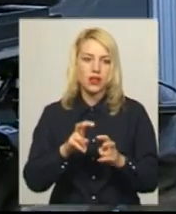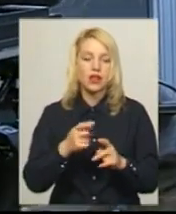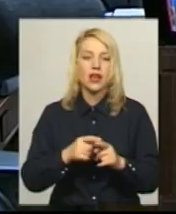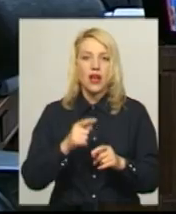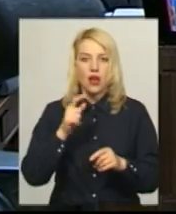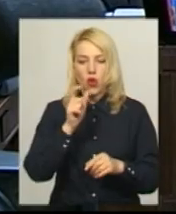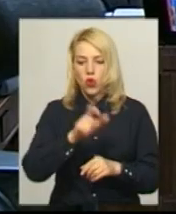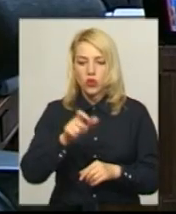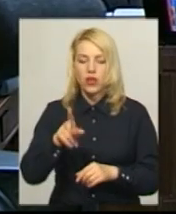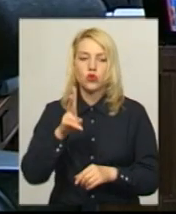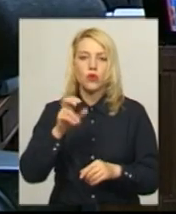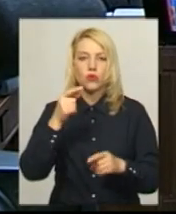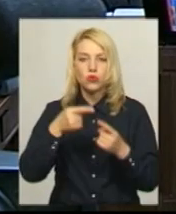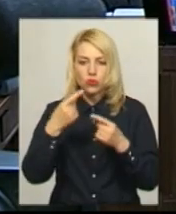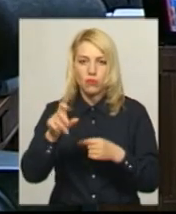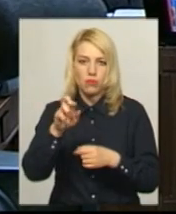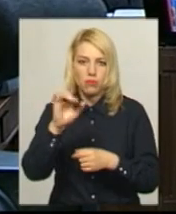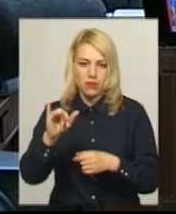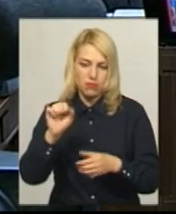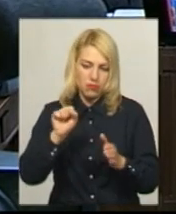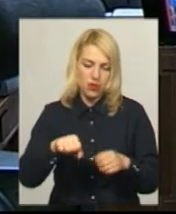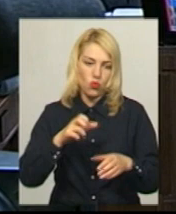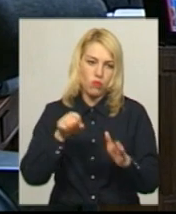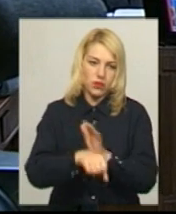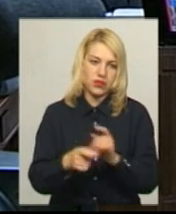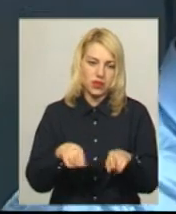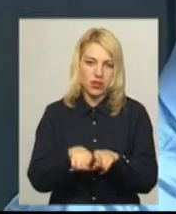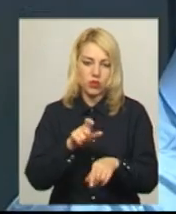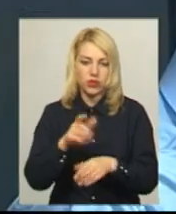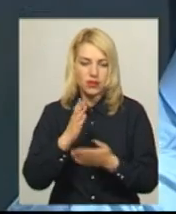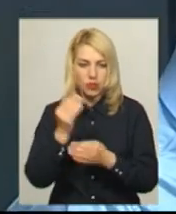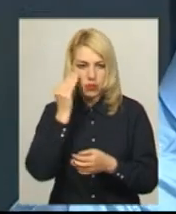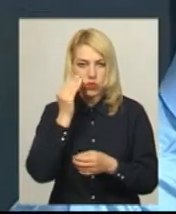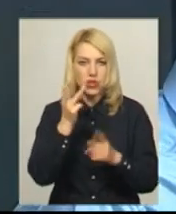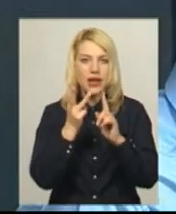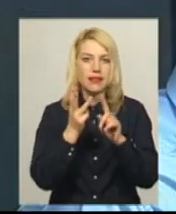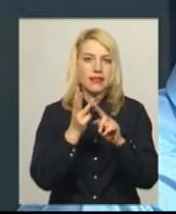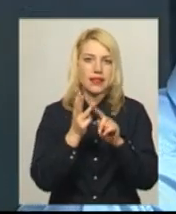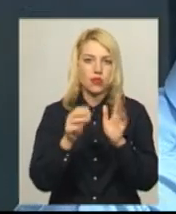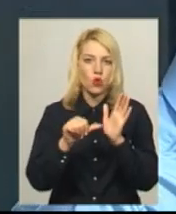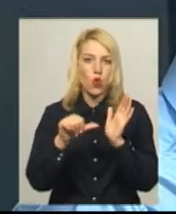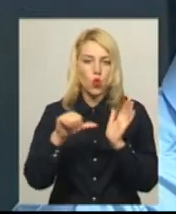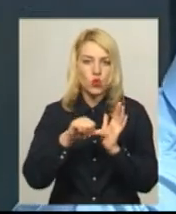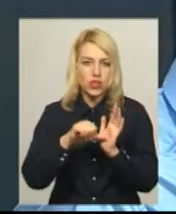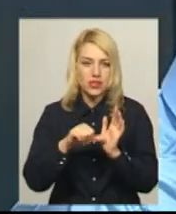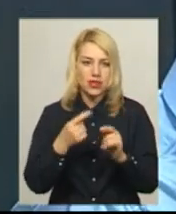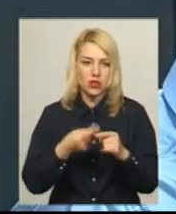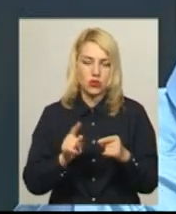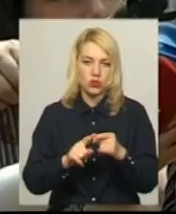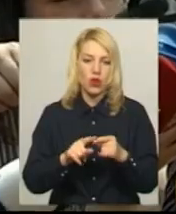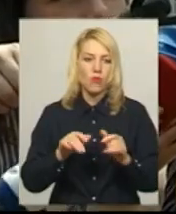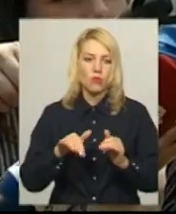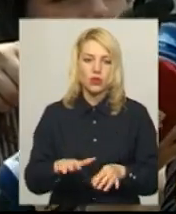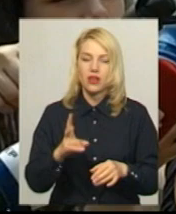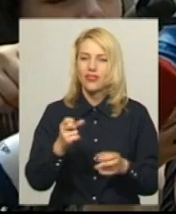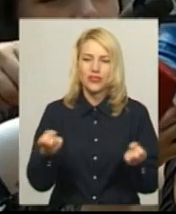мобито п'ятирічного Кирила. Про це говорили і прокурори на засіданні. Мовляв, мають підозри щодо третього учасника подій, втім, на умисність це не впливає.